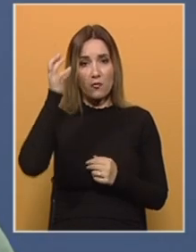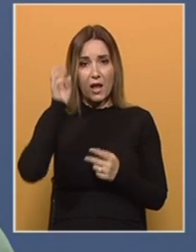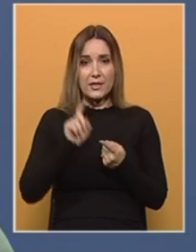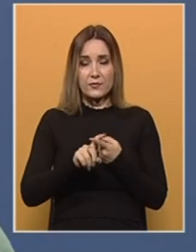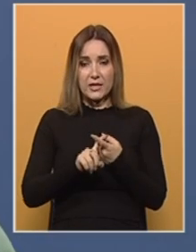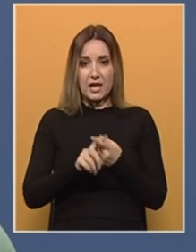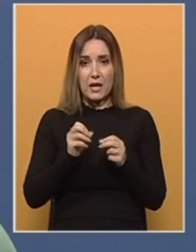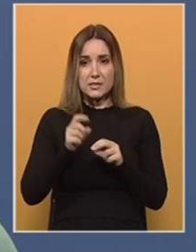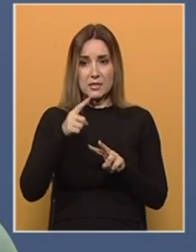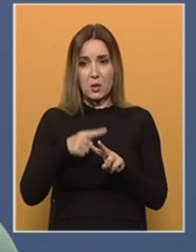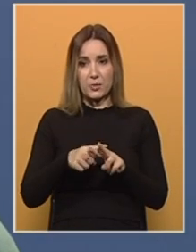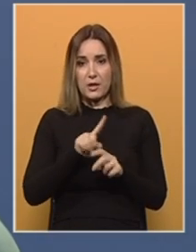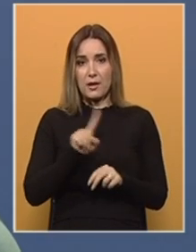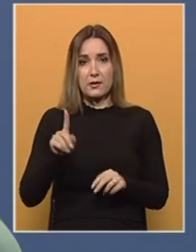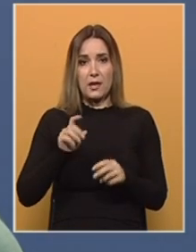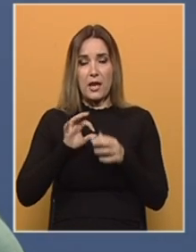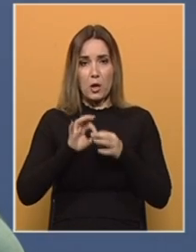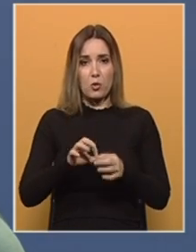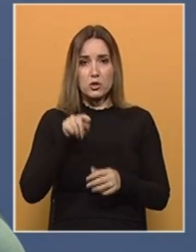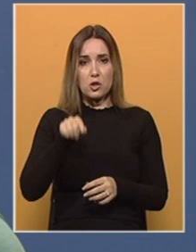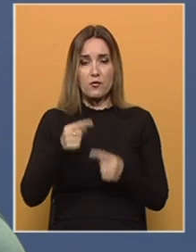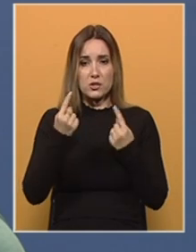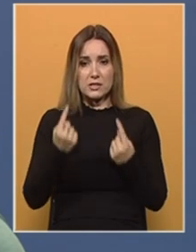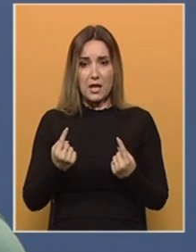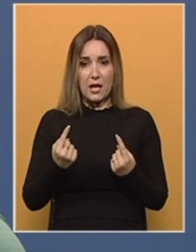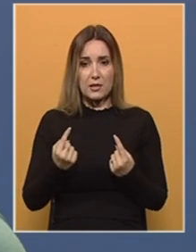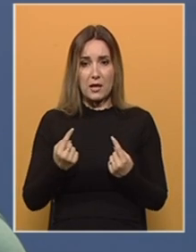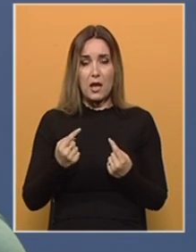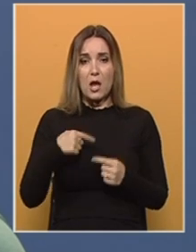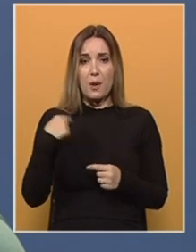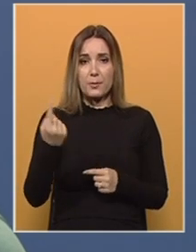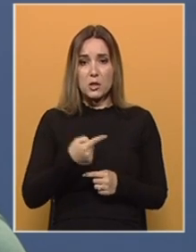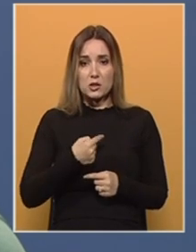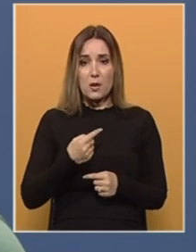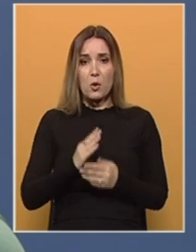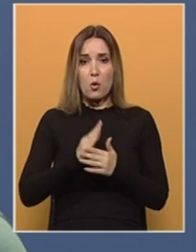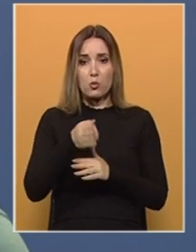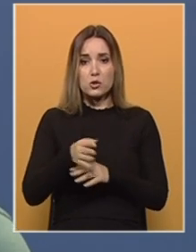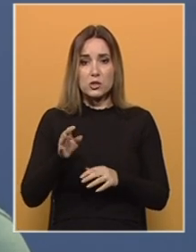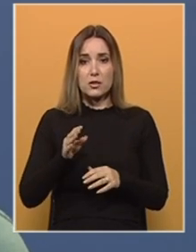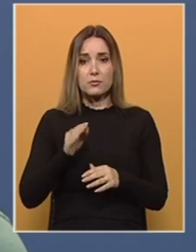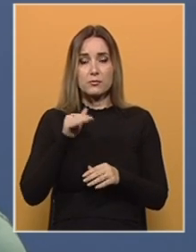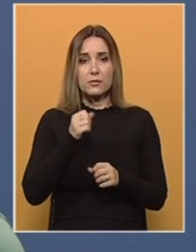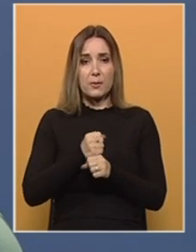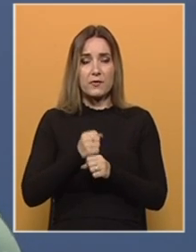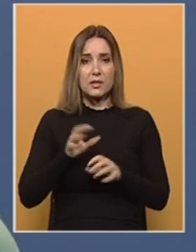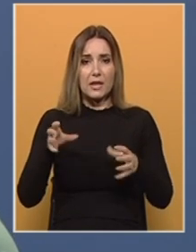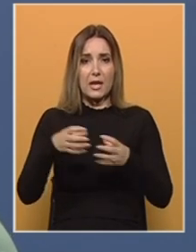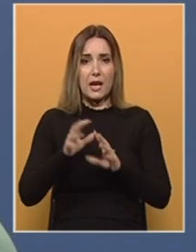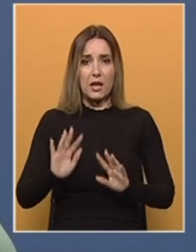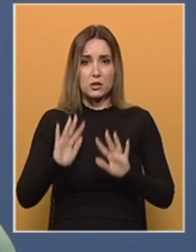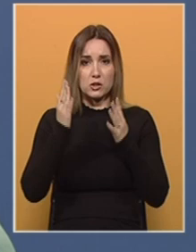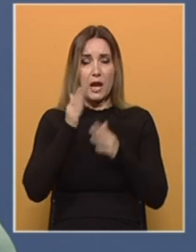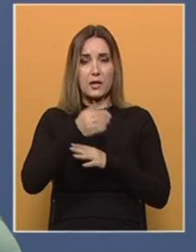Federacije Bosne i Hercegove ne reguliše ovo stanje u namjenskoj industriji, mi ćemo odmah ući u pripremanje generalnoj štrajka. Namjenska